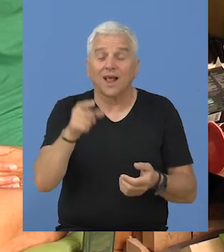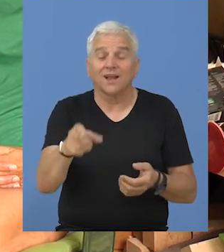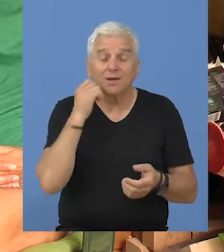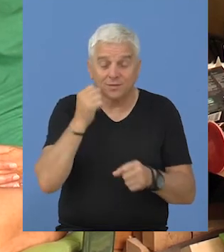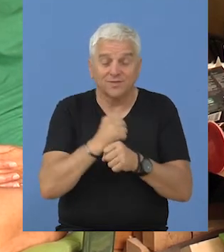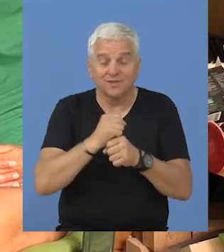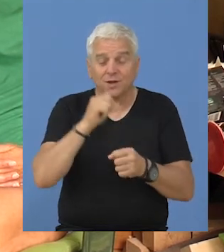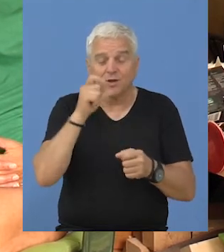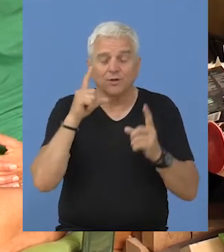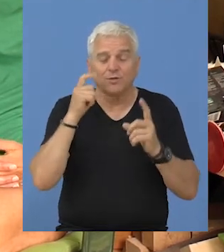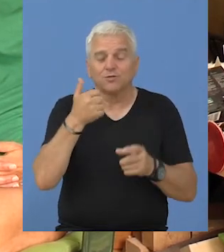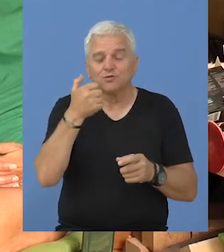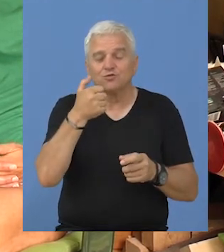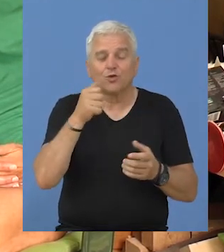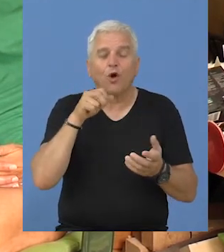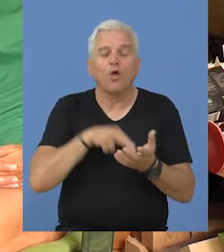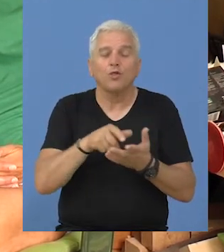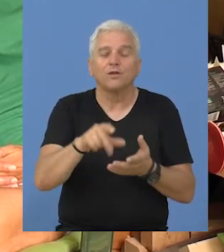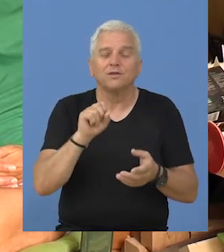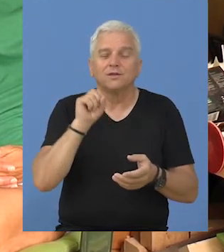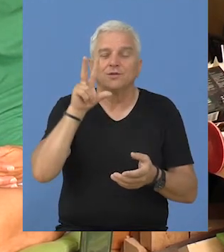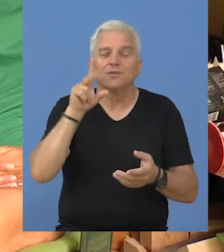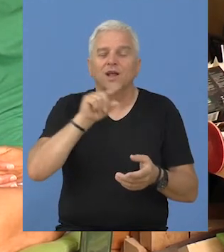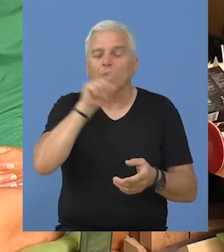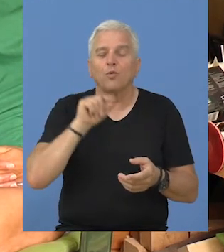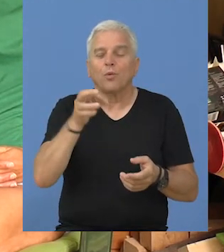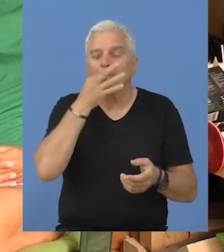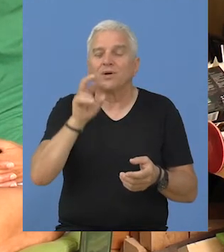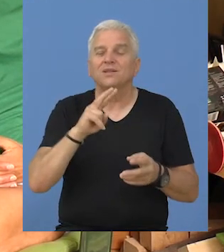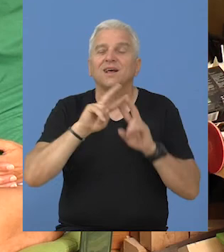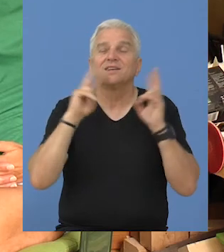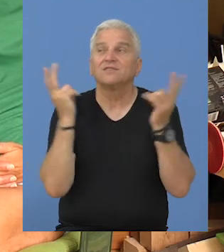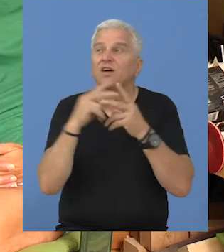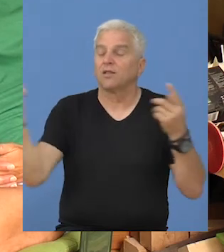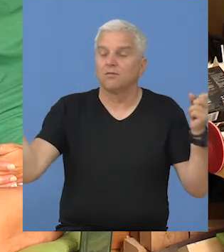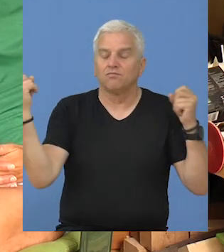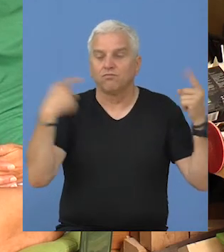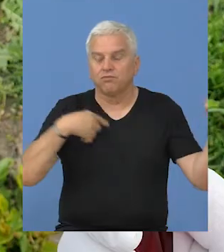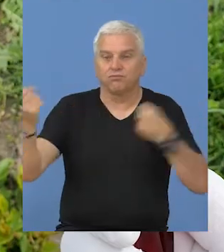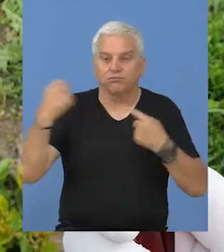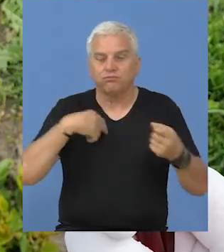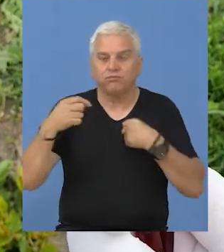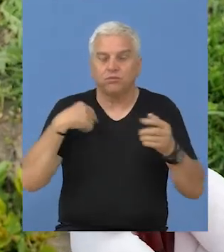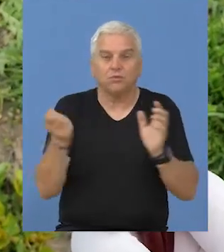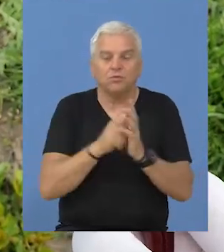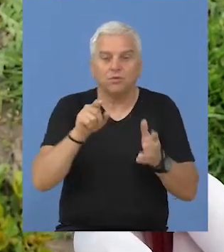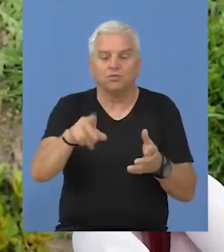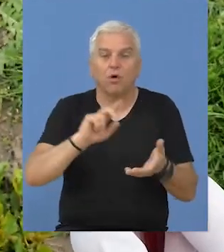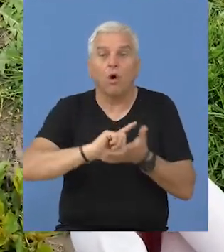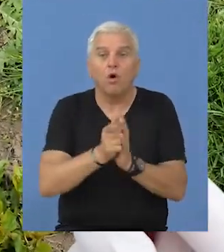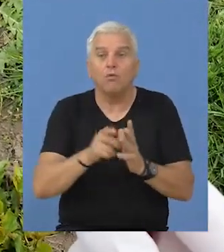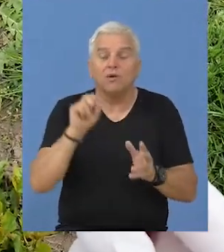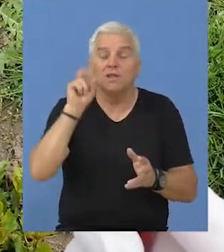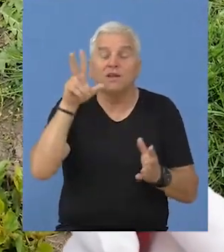dana, kada smo završili stonogu, 13 upita iz sveta smo imali za tu stonogu.